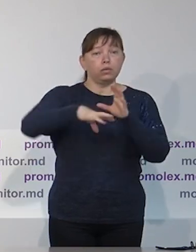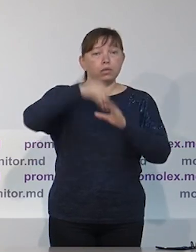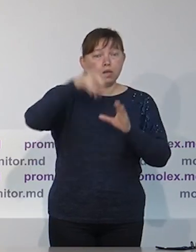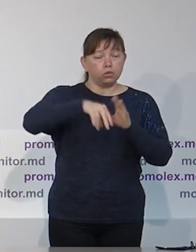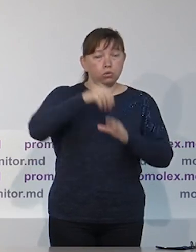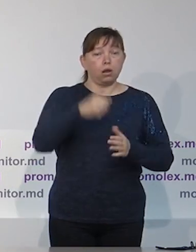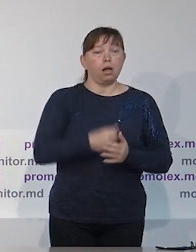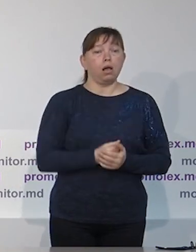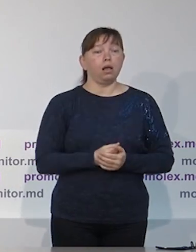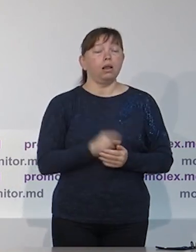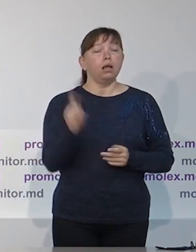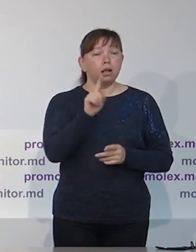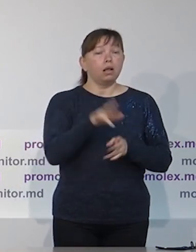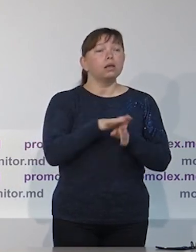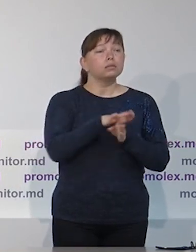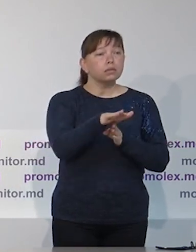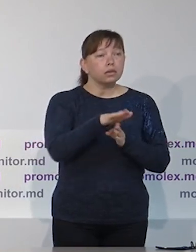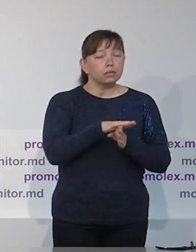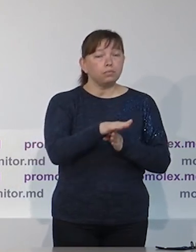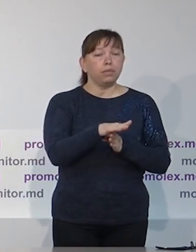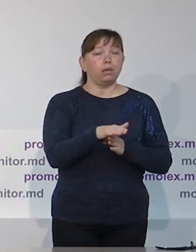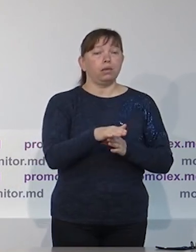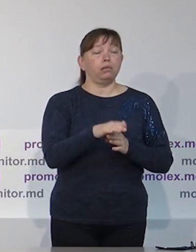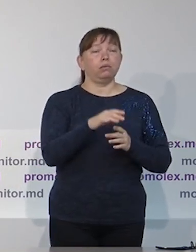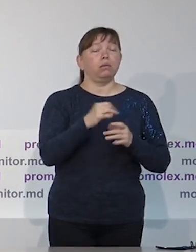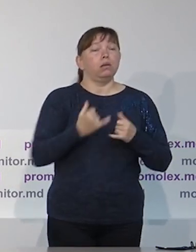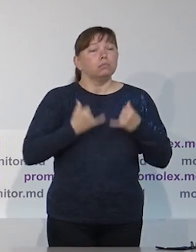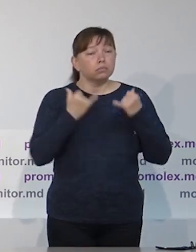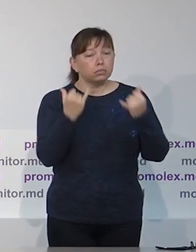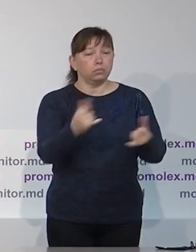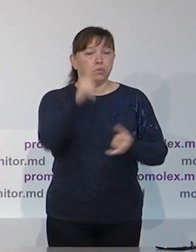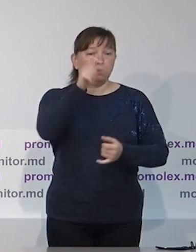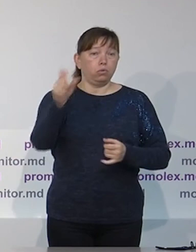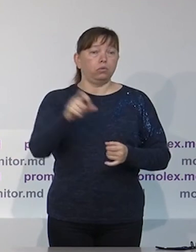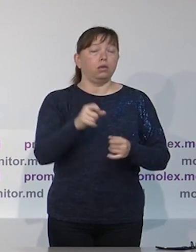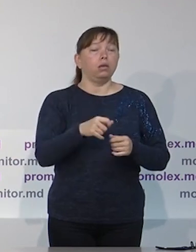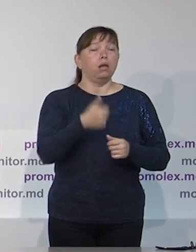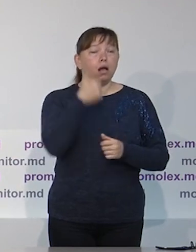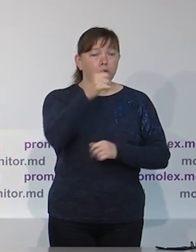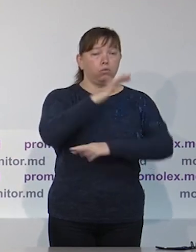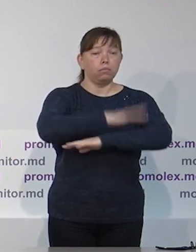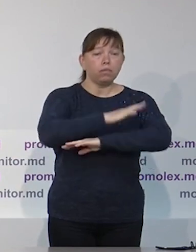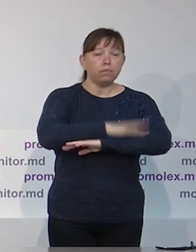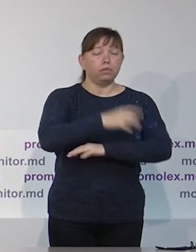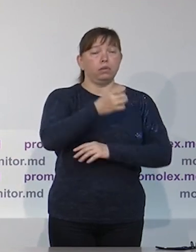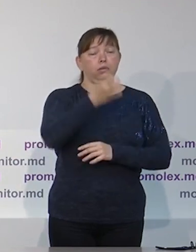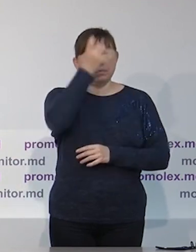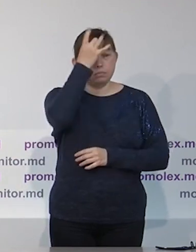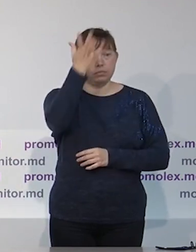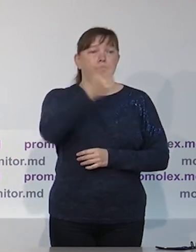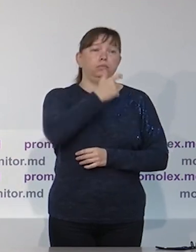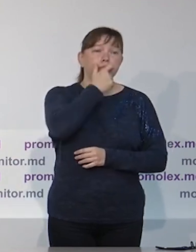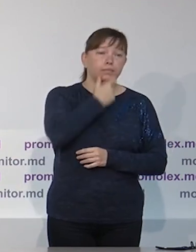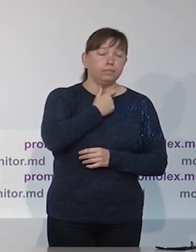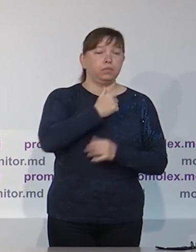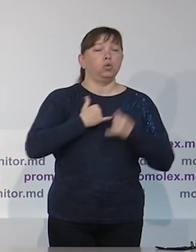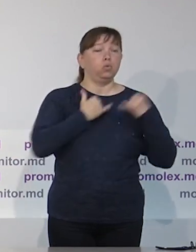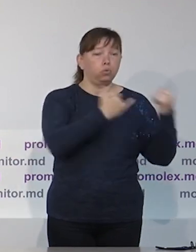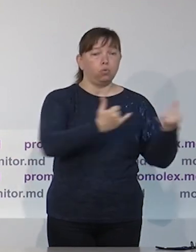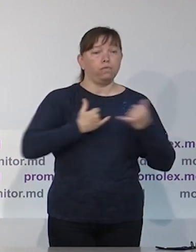предотвращения таких ситуаций и поэтому нам остается только ограничиваться призывами к